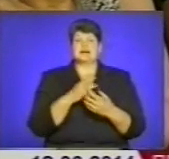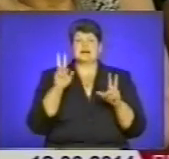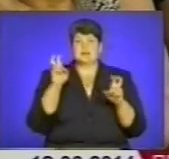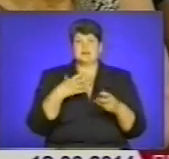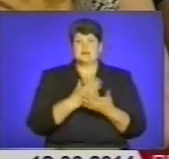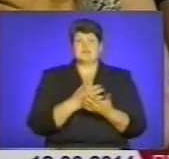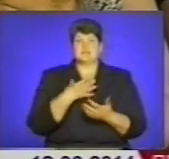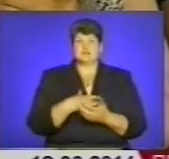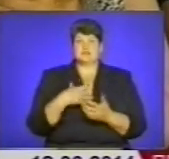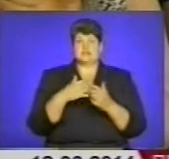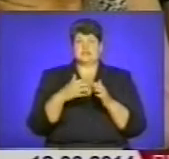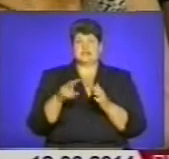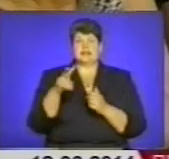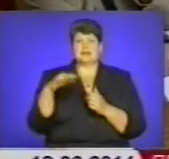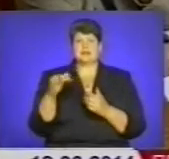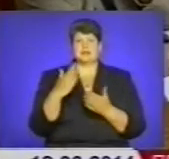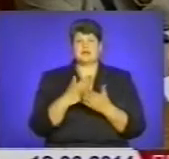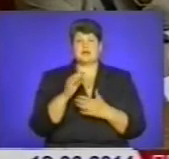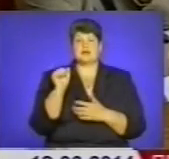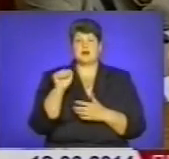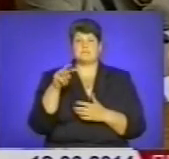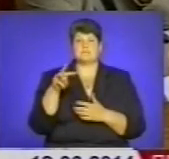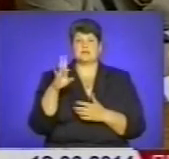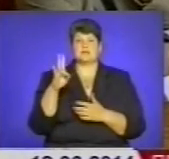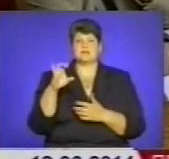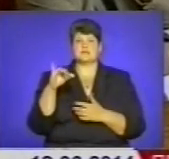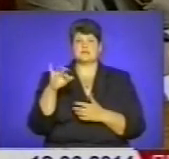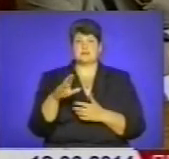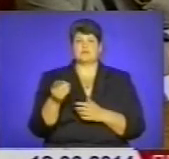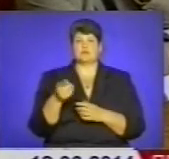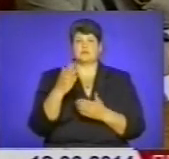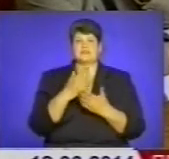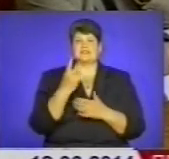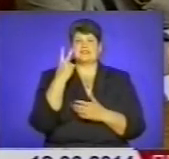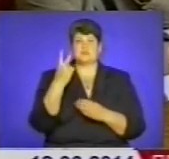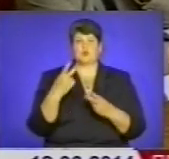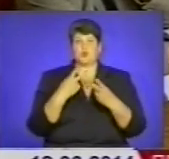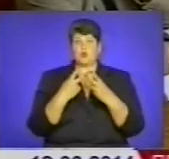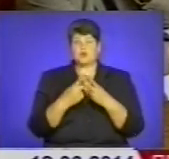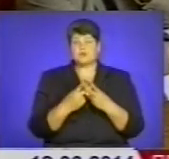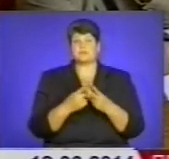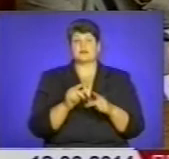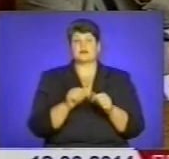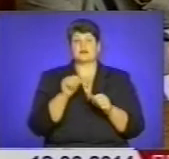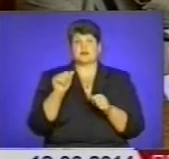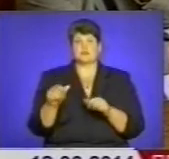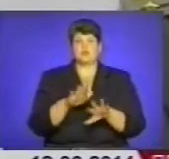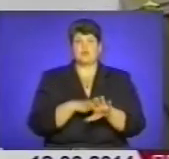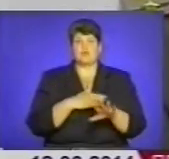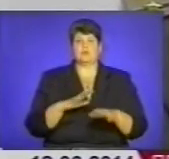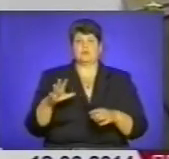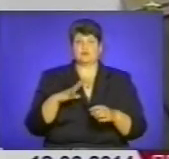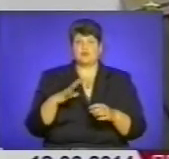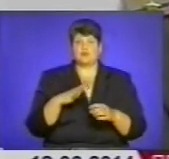Україні амністія, а на Тернопільшній дії дві жіночі колонії. Адаптуватися колишнім ув'язненим після тривалого перебування за кратами